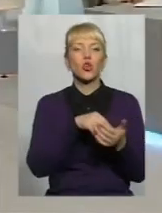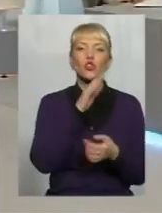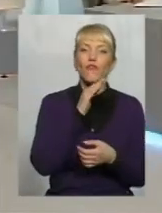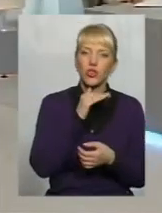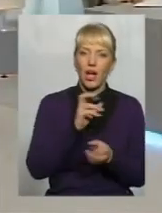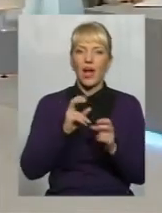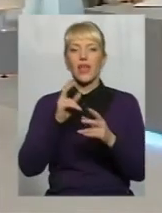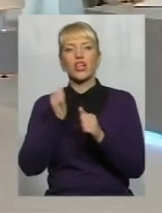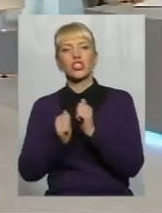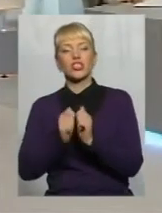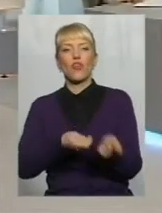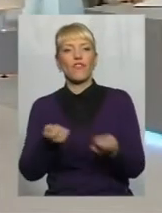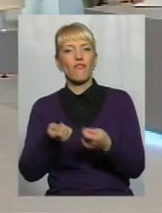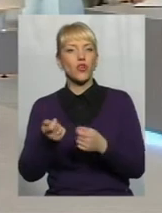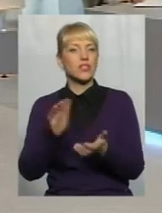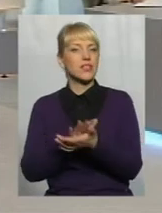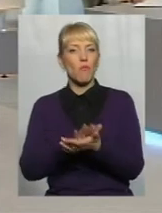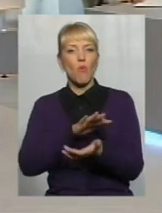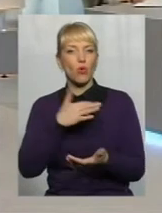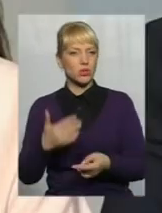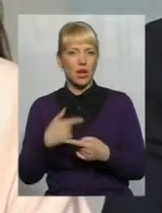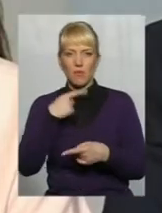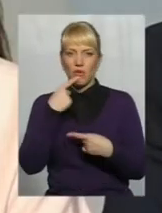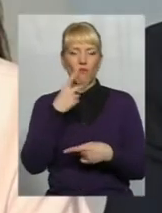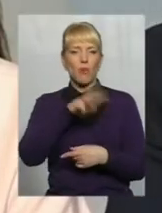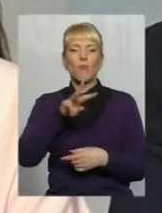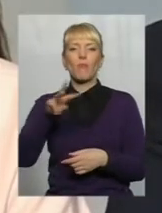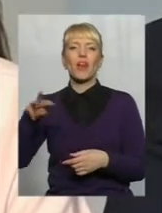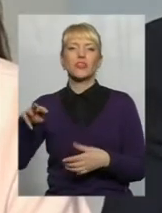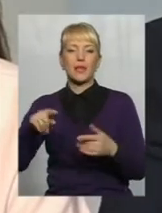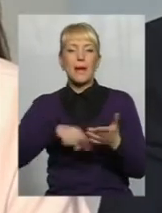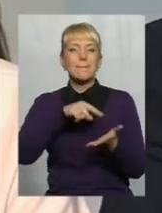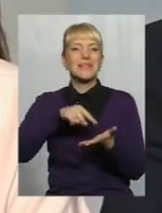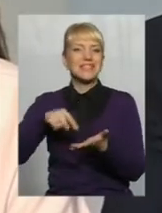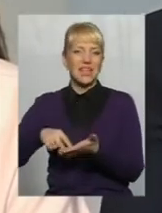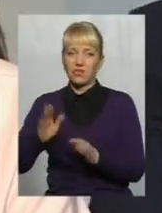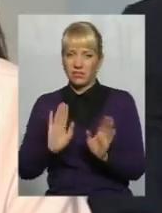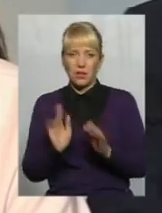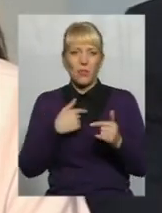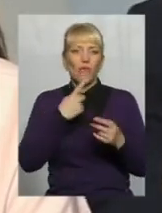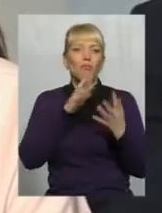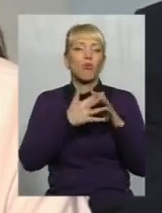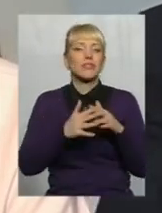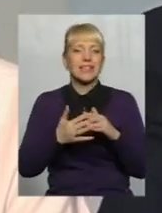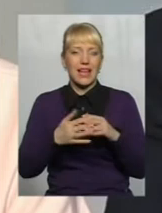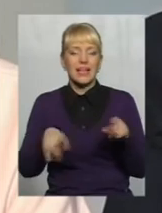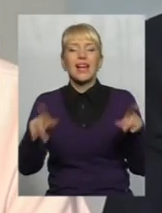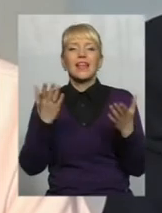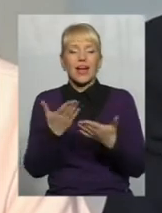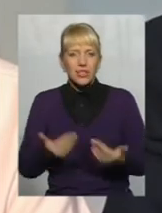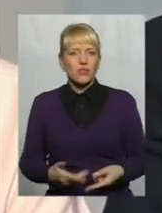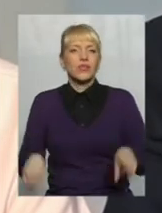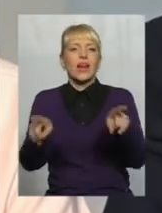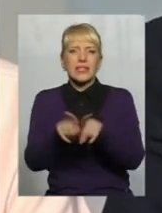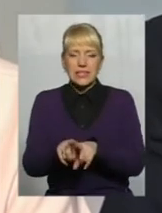як часто вивозиться мусор Ми ж не говоримо про величезні мільйонні міста, ми говоримо про такі самі сільські поселення, які живуть такими самими